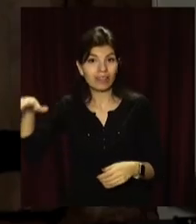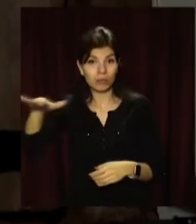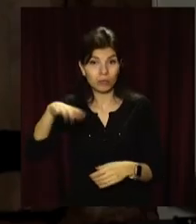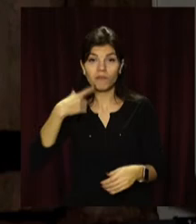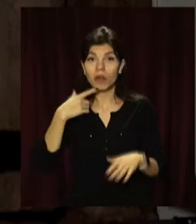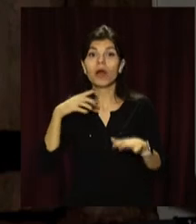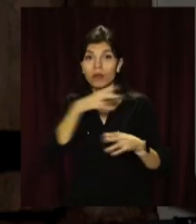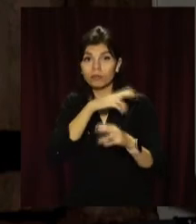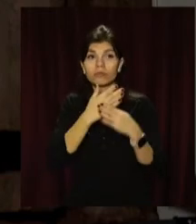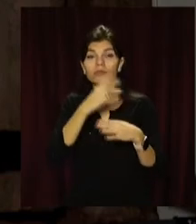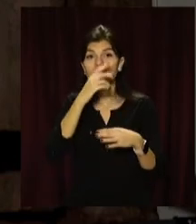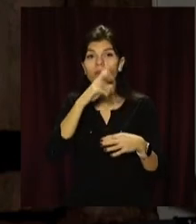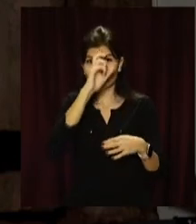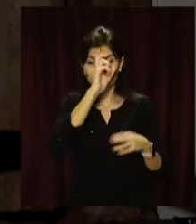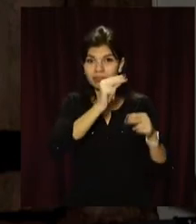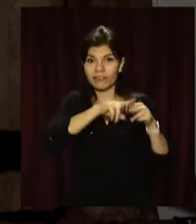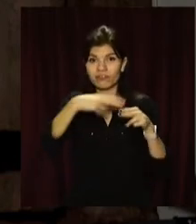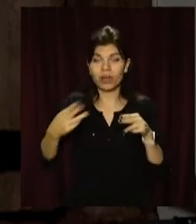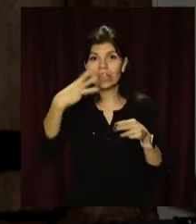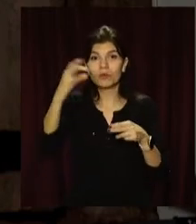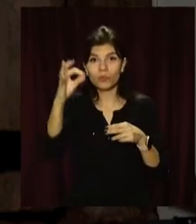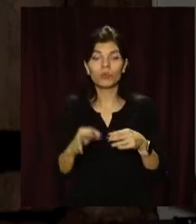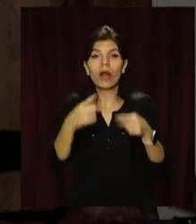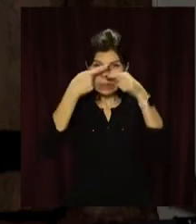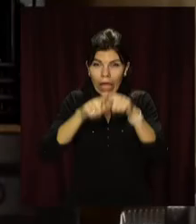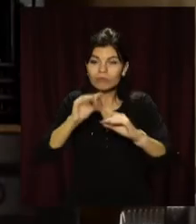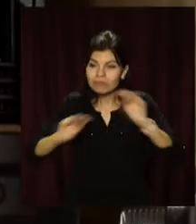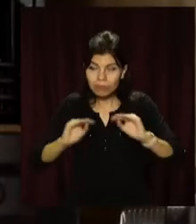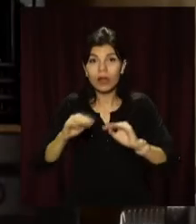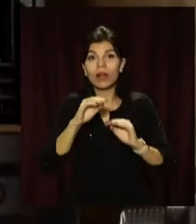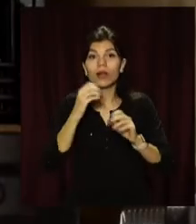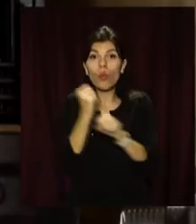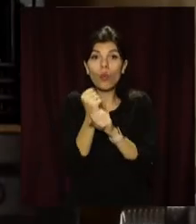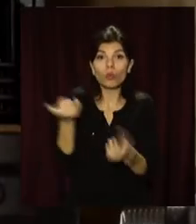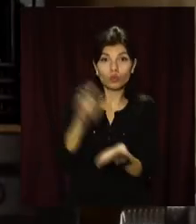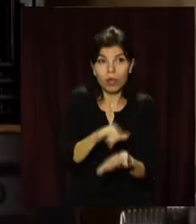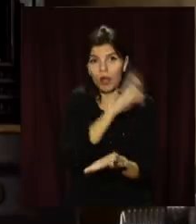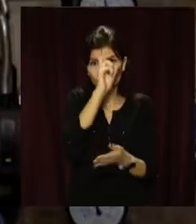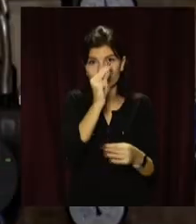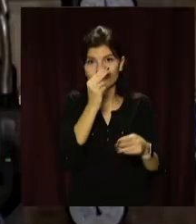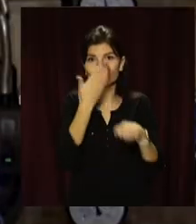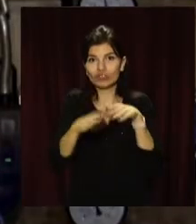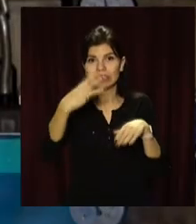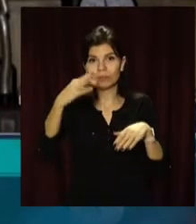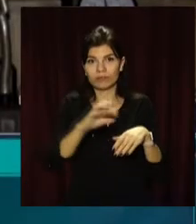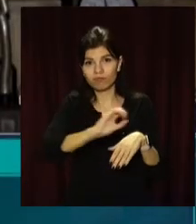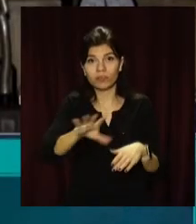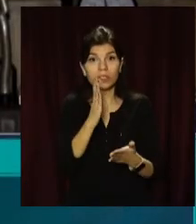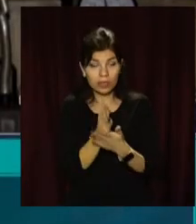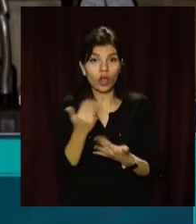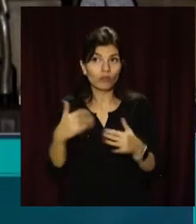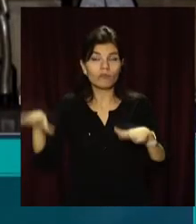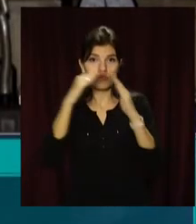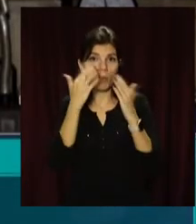вартості термомодернізації. Тепер новий індивідуальний пункт опалення забезпечує теплом весь будинок. Ми маємо те, що